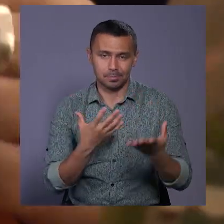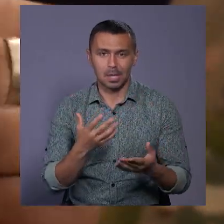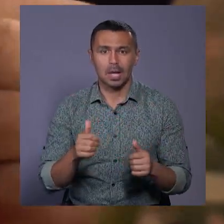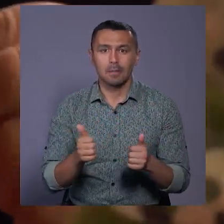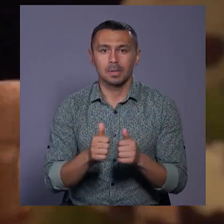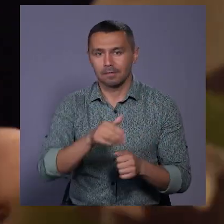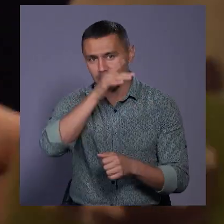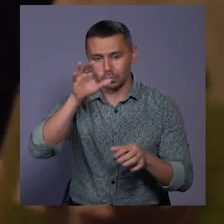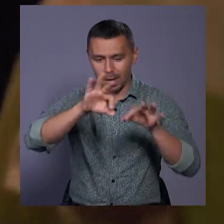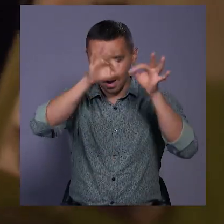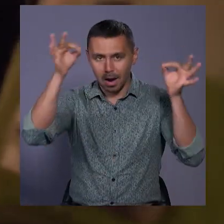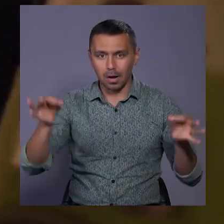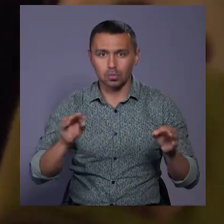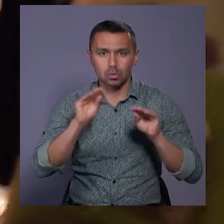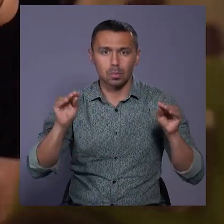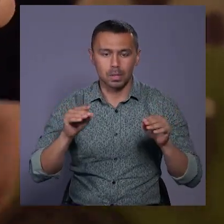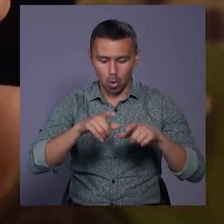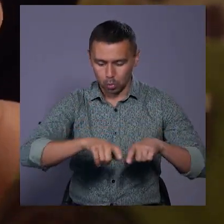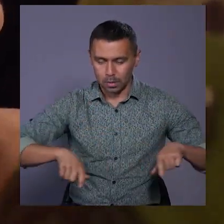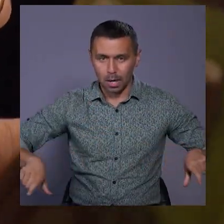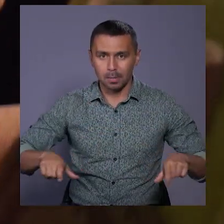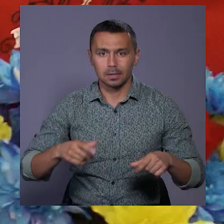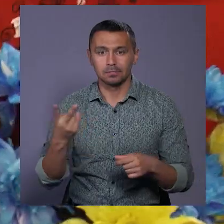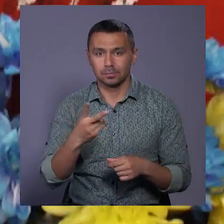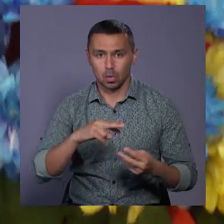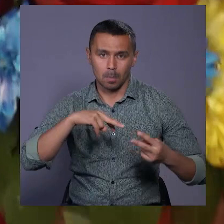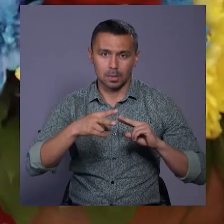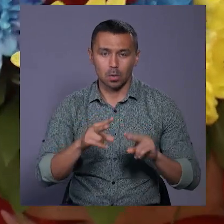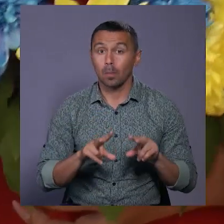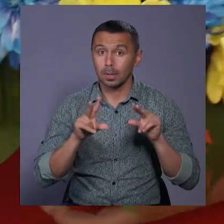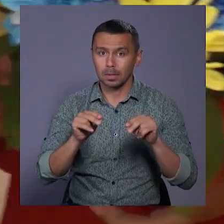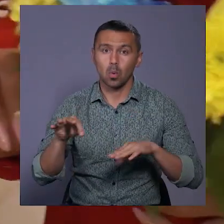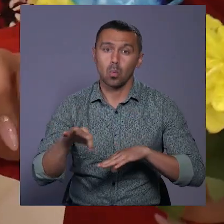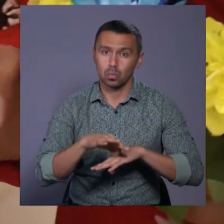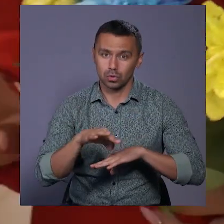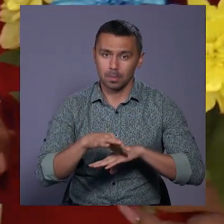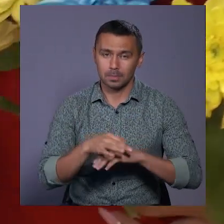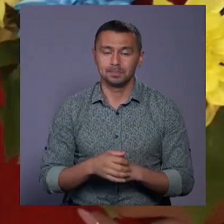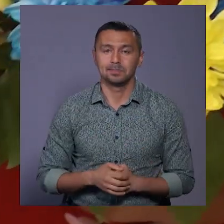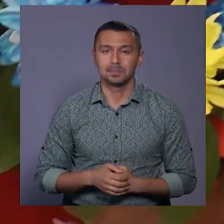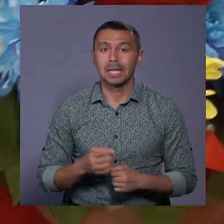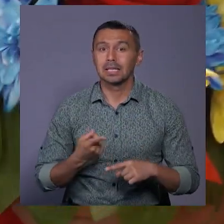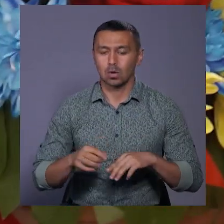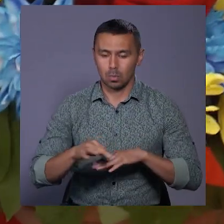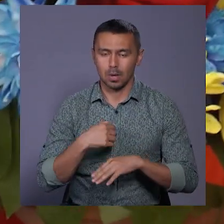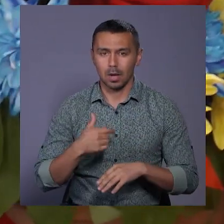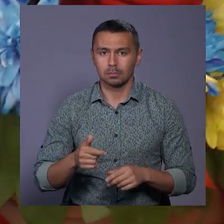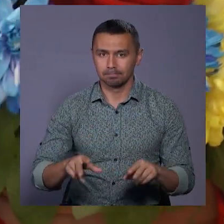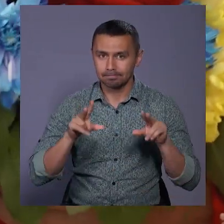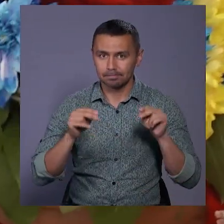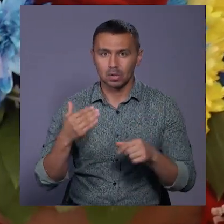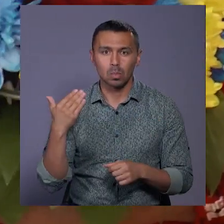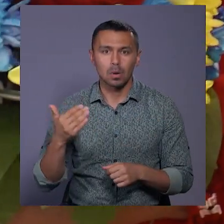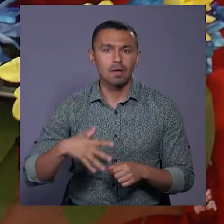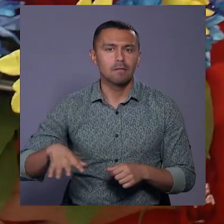аркою, яку оздобили вишитими рушниками, наречані обмінюються обітницями та обручками. Цією обручкою я заручаюся тобою,